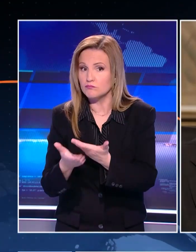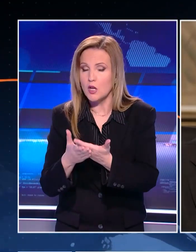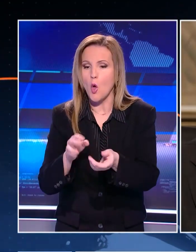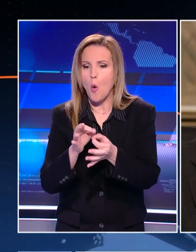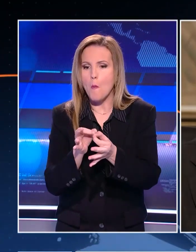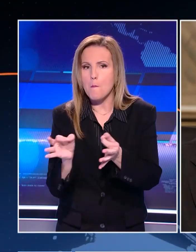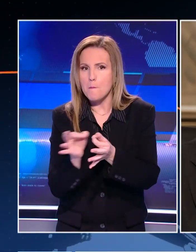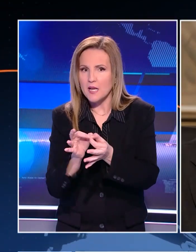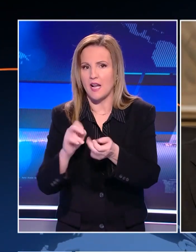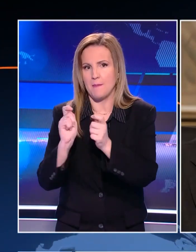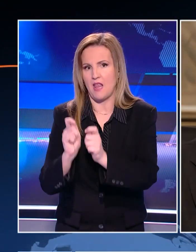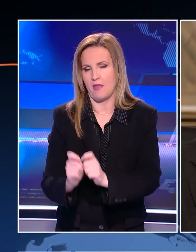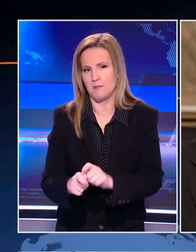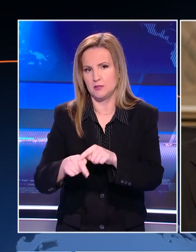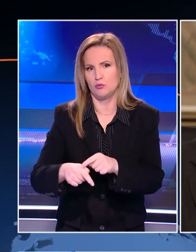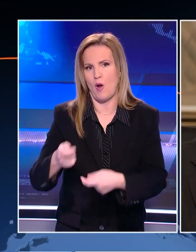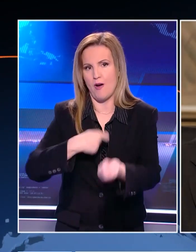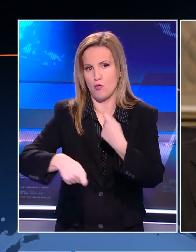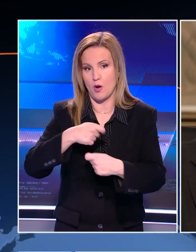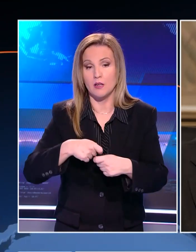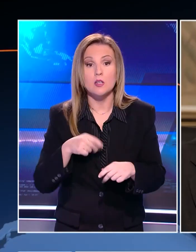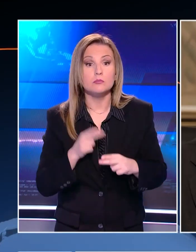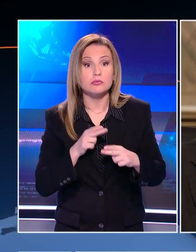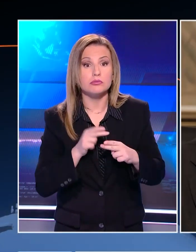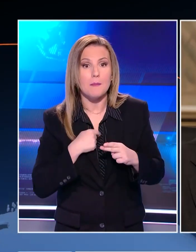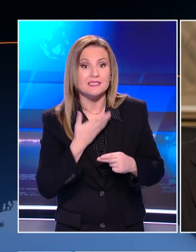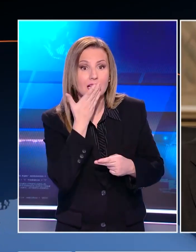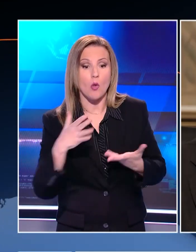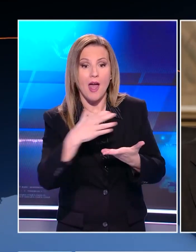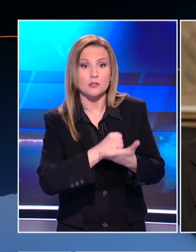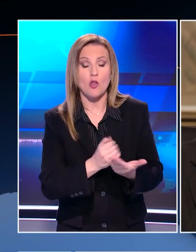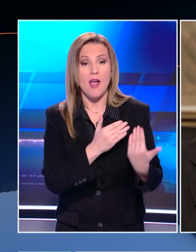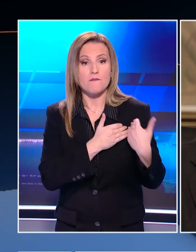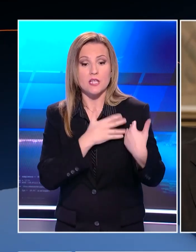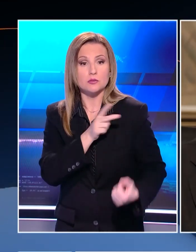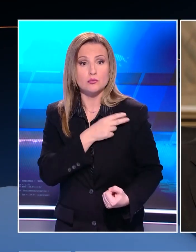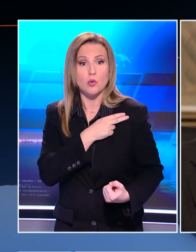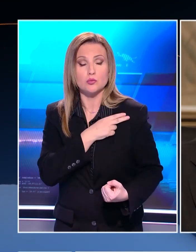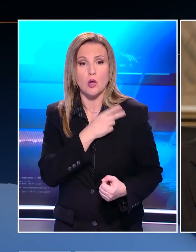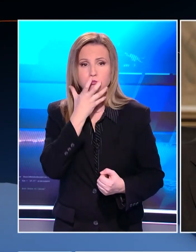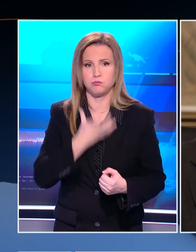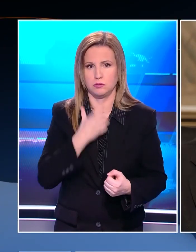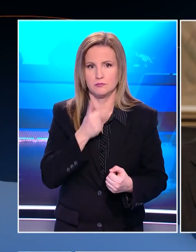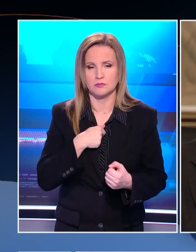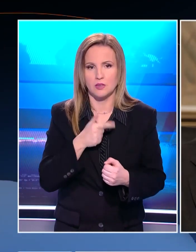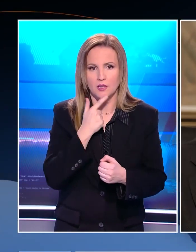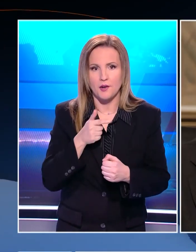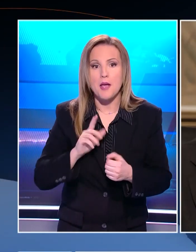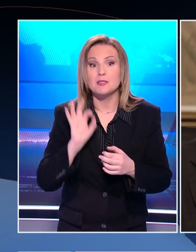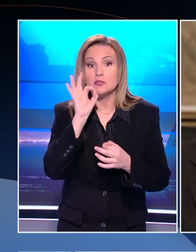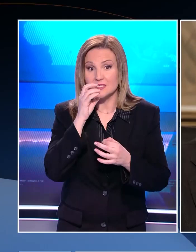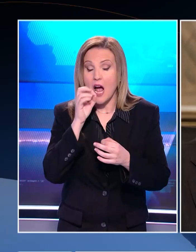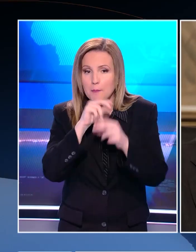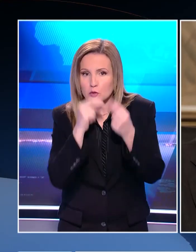αγορά. Αλλά καταλάβαμε επίσης τη σημασία του να παραμείνουμε δημοσιονομικά υπεύθυνοι. Το αποτέλεσμα ήταν ένας από τους υψηλότερους ρυθμούς